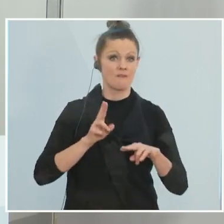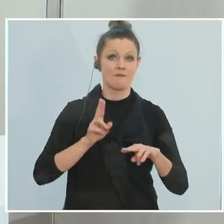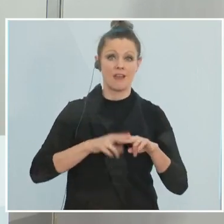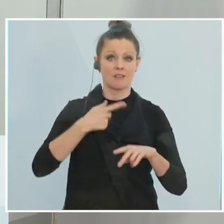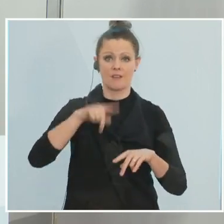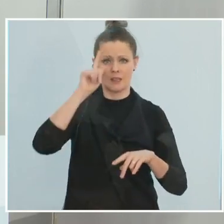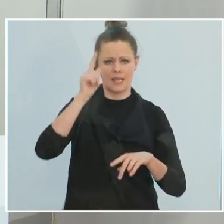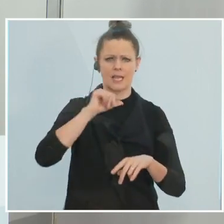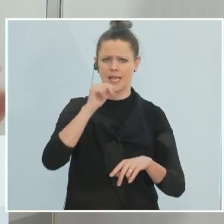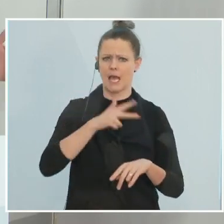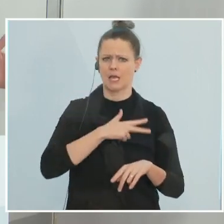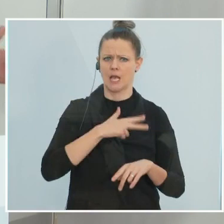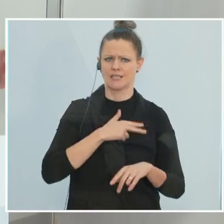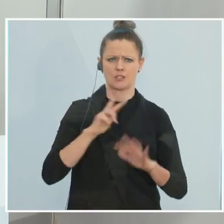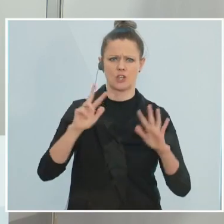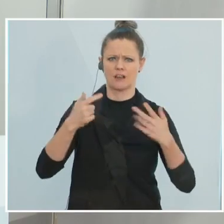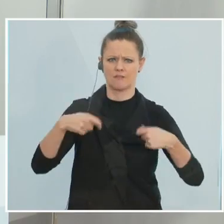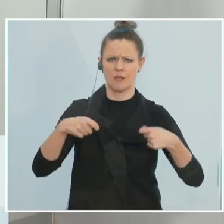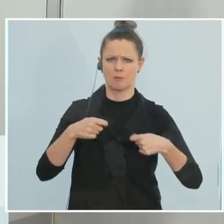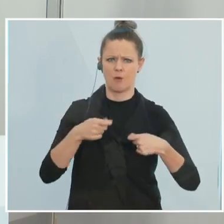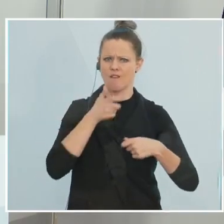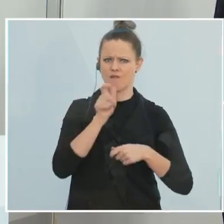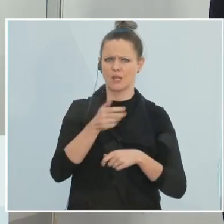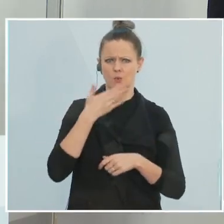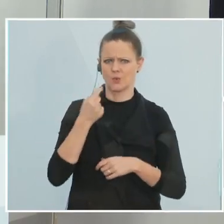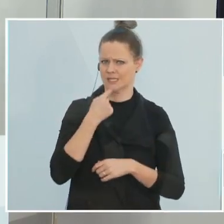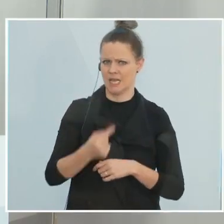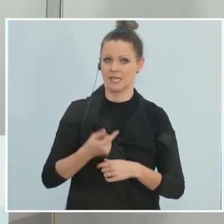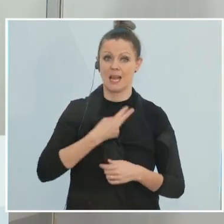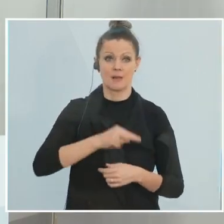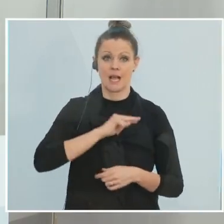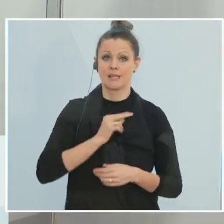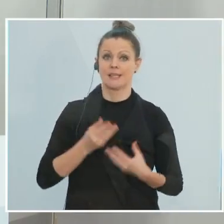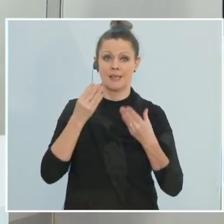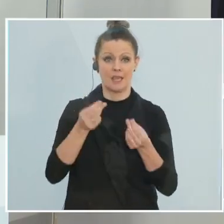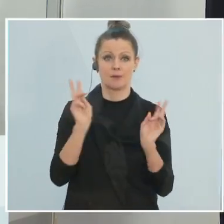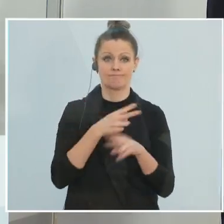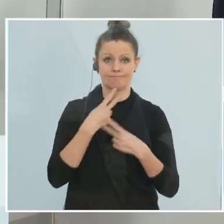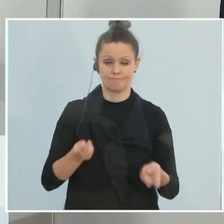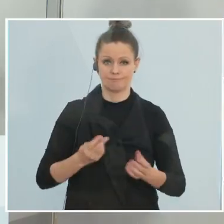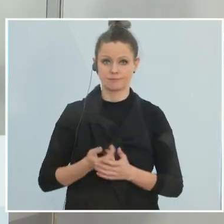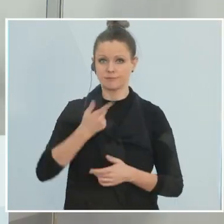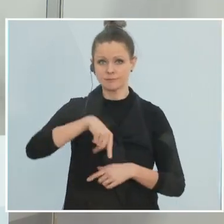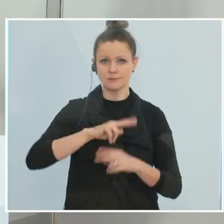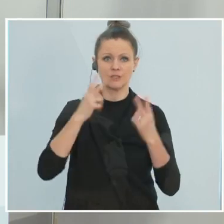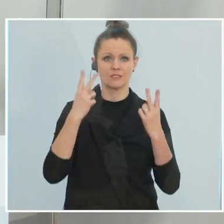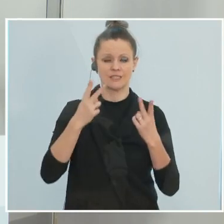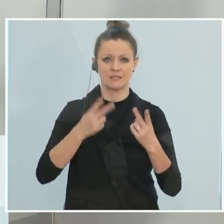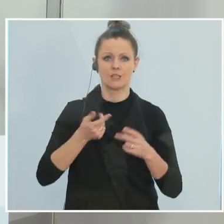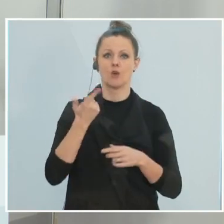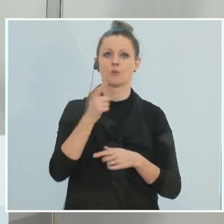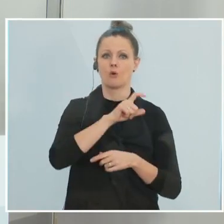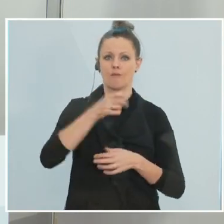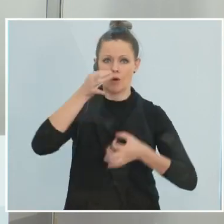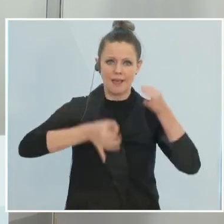Zieldatum nicht genannt. Eine Garantie können wir leider nicht abgeben. Was uns wichtig ist, die wöchentliche Evaluierung,